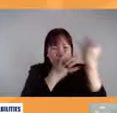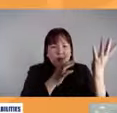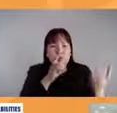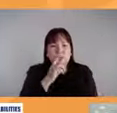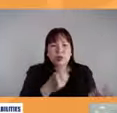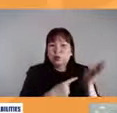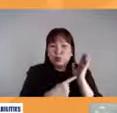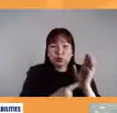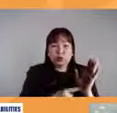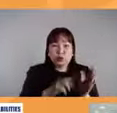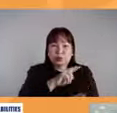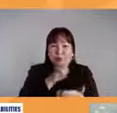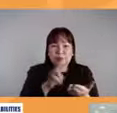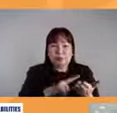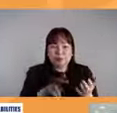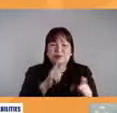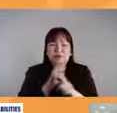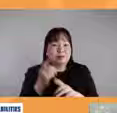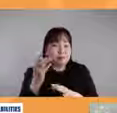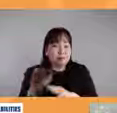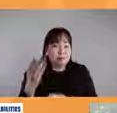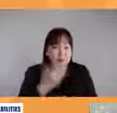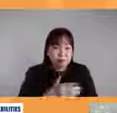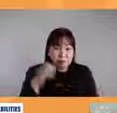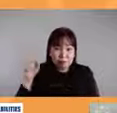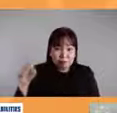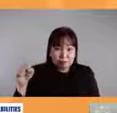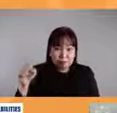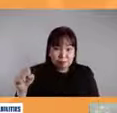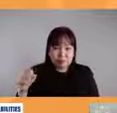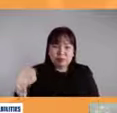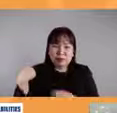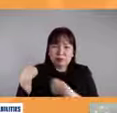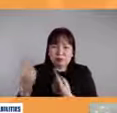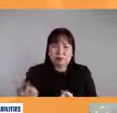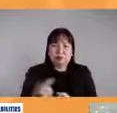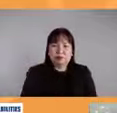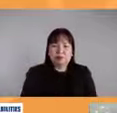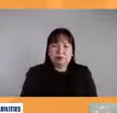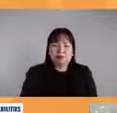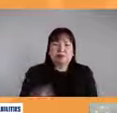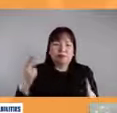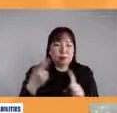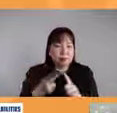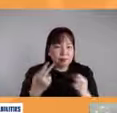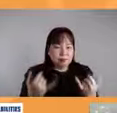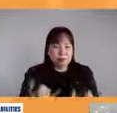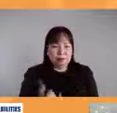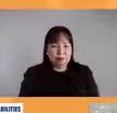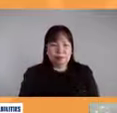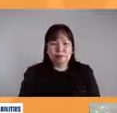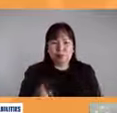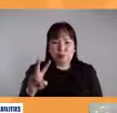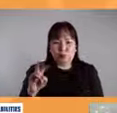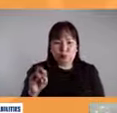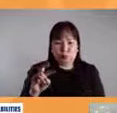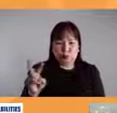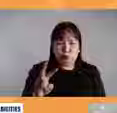talaga nag-improve ba talaga mula noon hanggang sa 2022